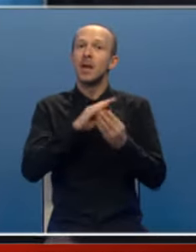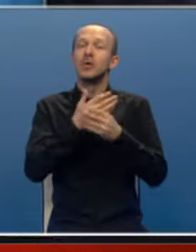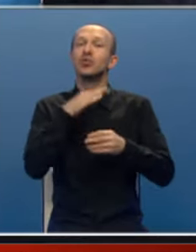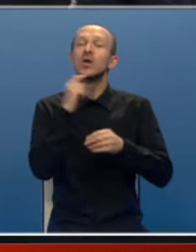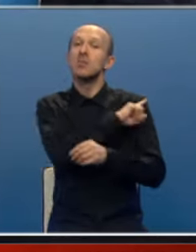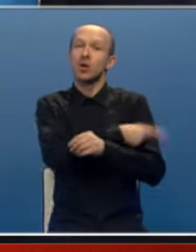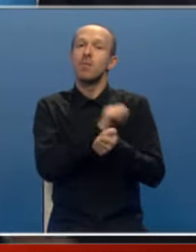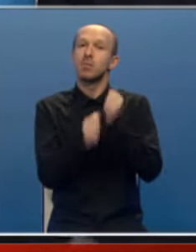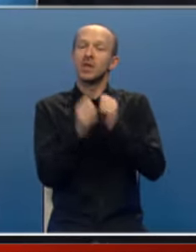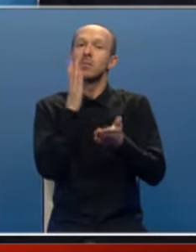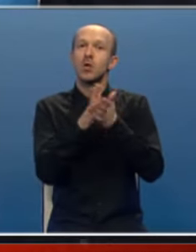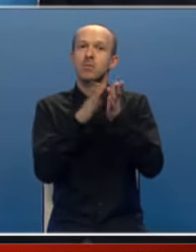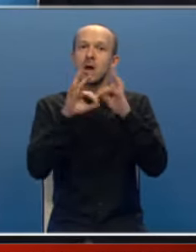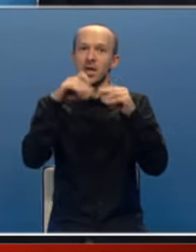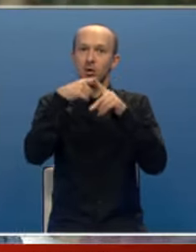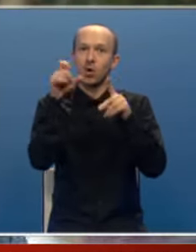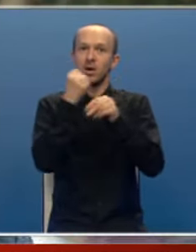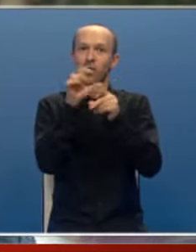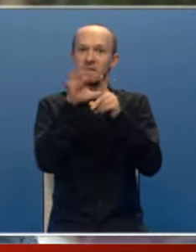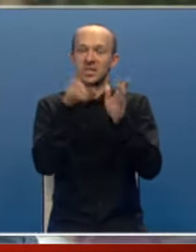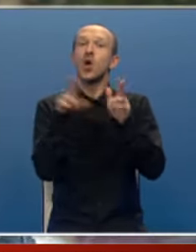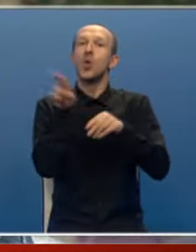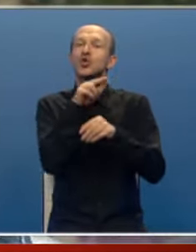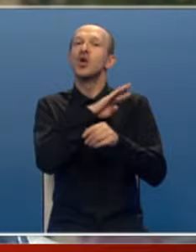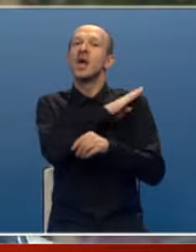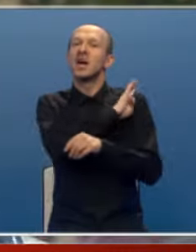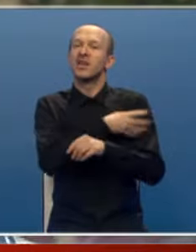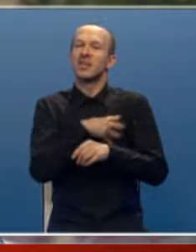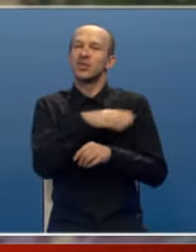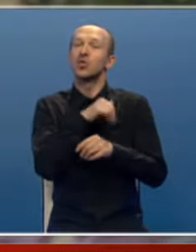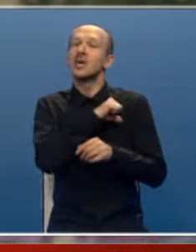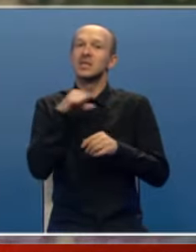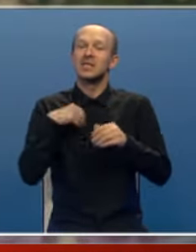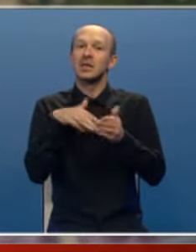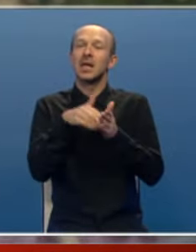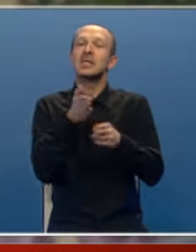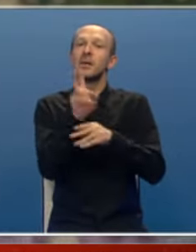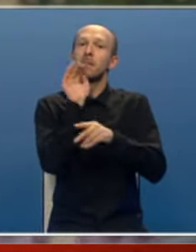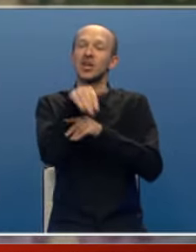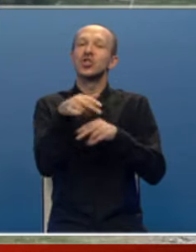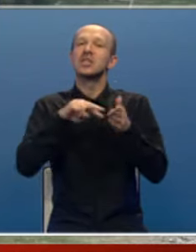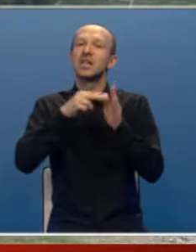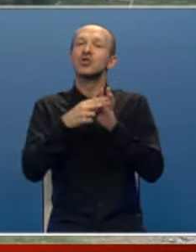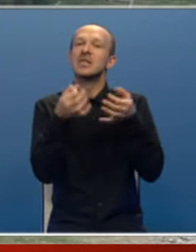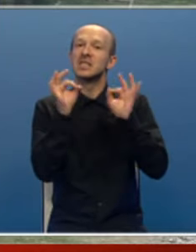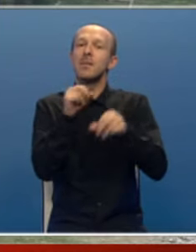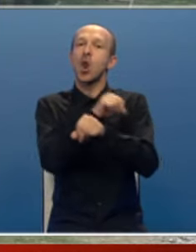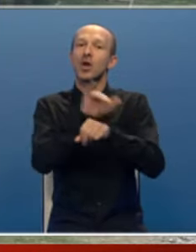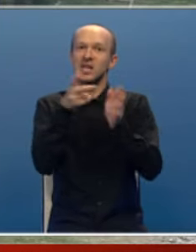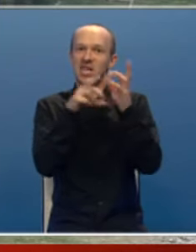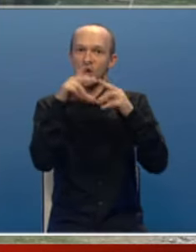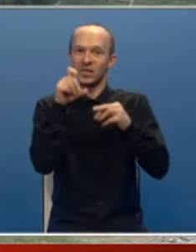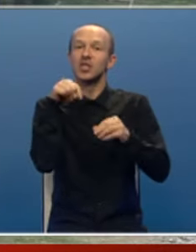mnogim herojima bitke bio je Marinko Gvozden. Uništio je hrvatsku amfibiju, koja je Savu prešla u najvećem stratištu sistema logora